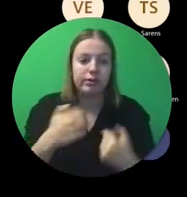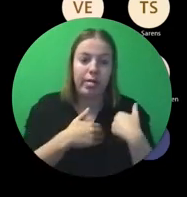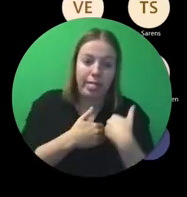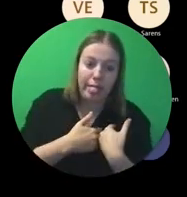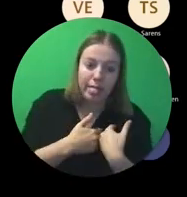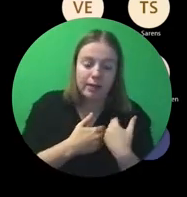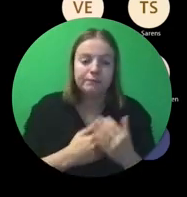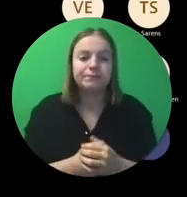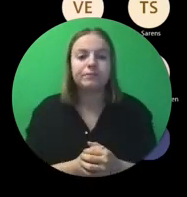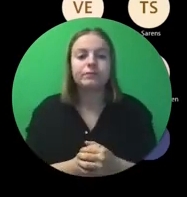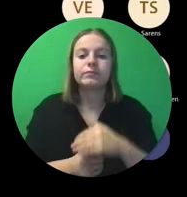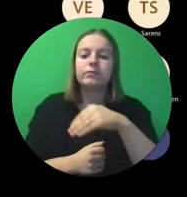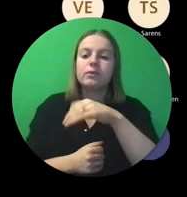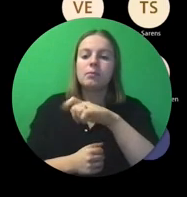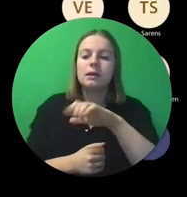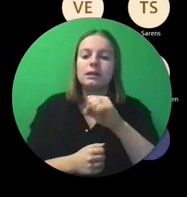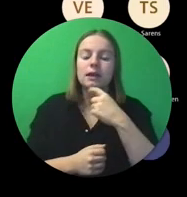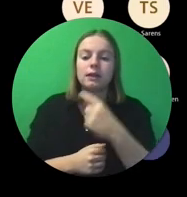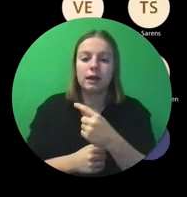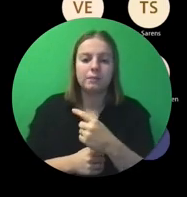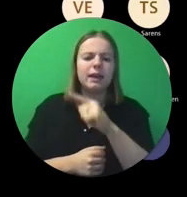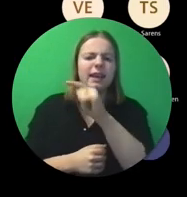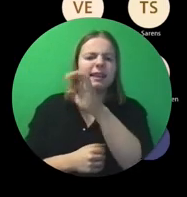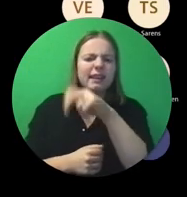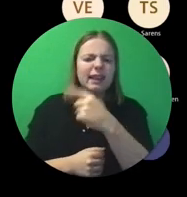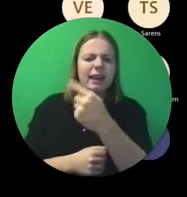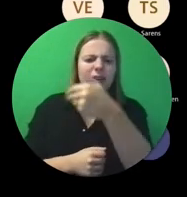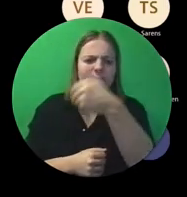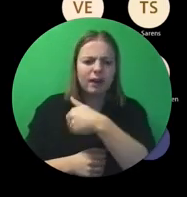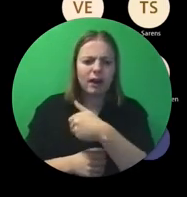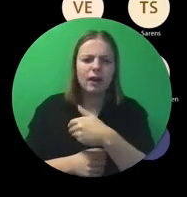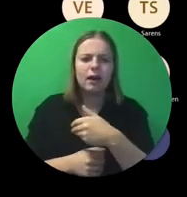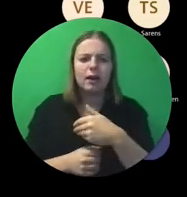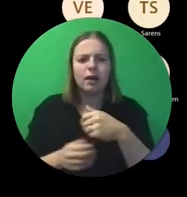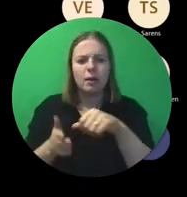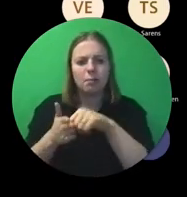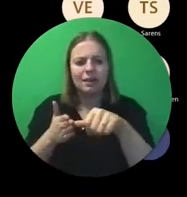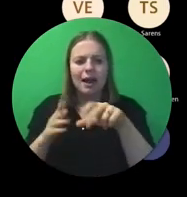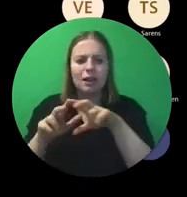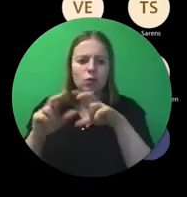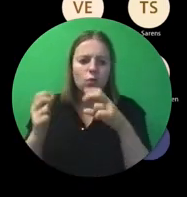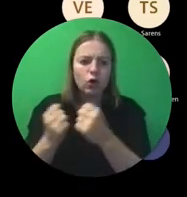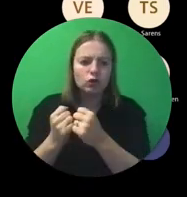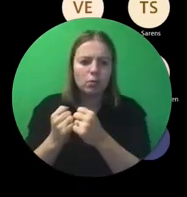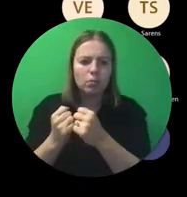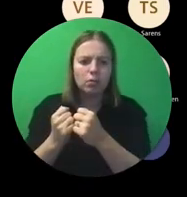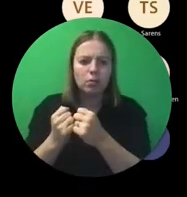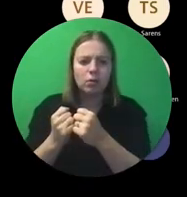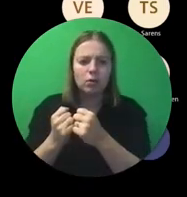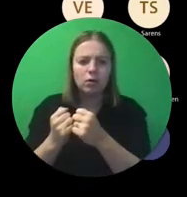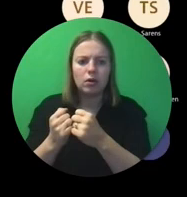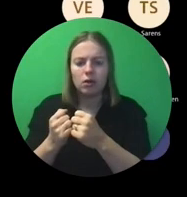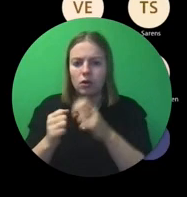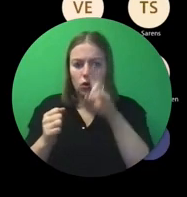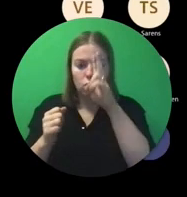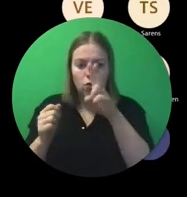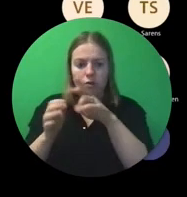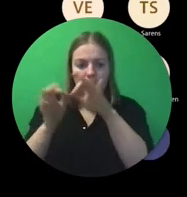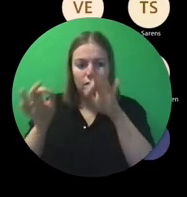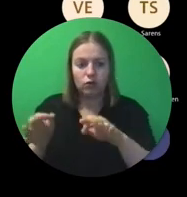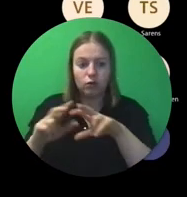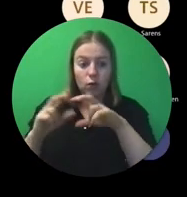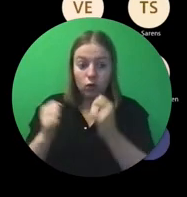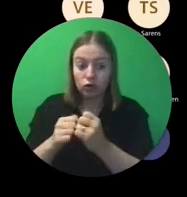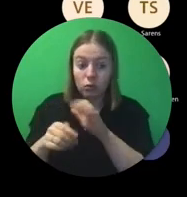Een beetje aansluitend. Tine stelt de vraag, ik heb een betalende workshop. Gewoon de rekening van de workshop erbij, is dat voldoende?